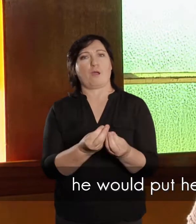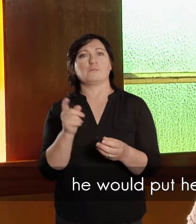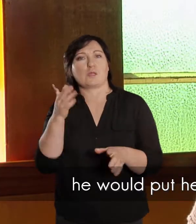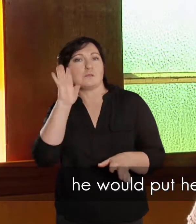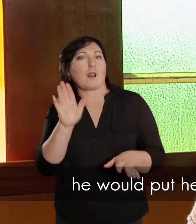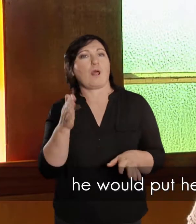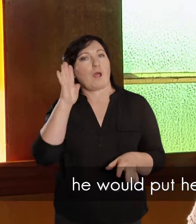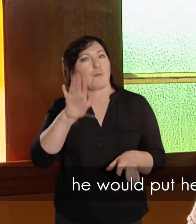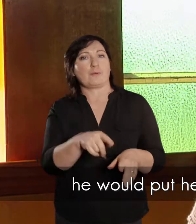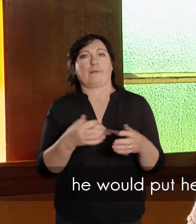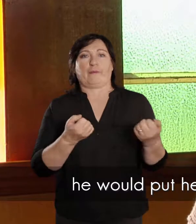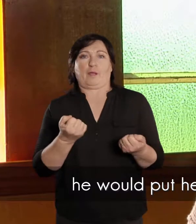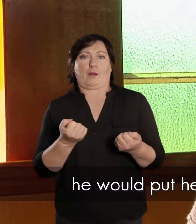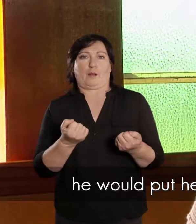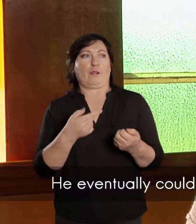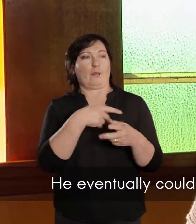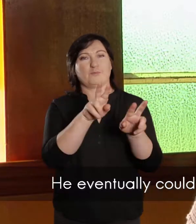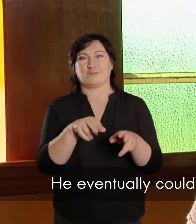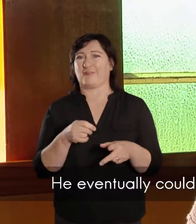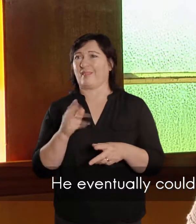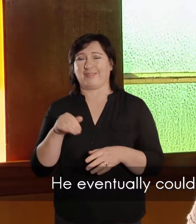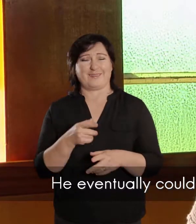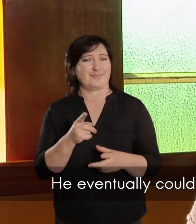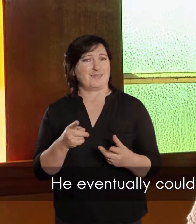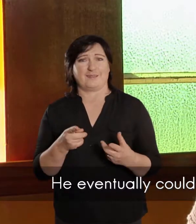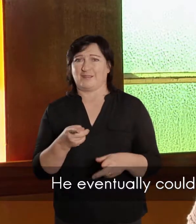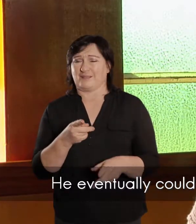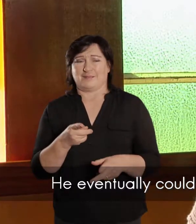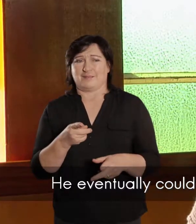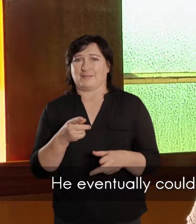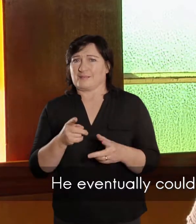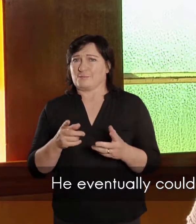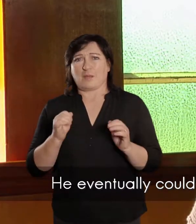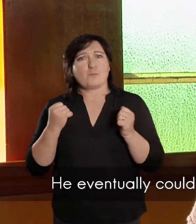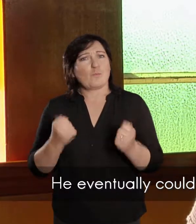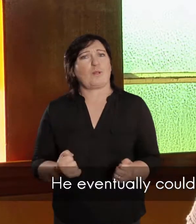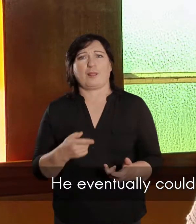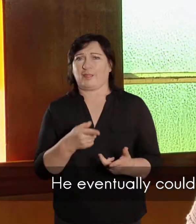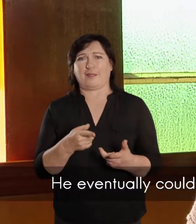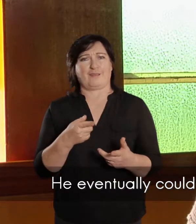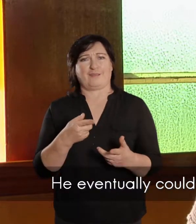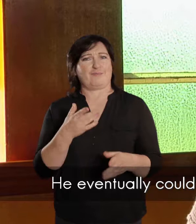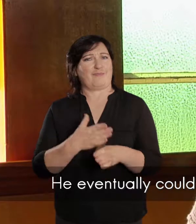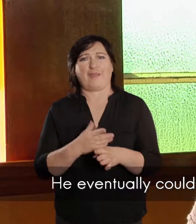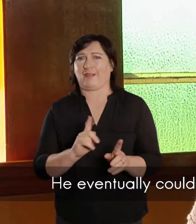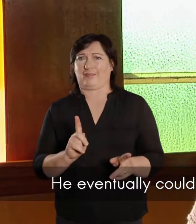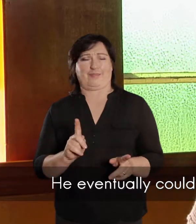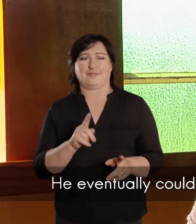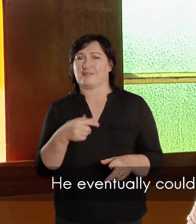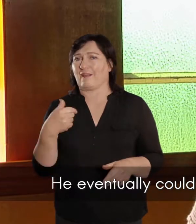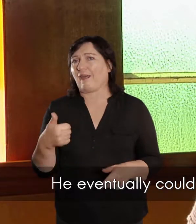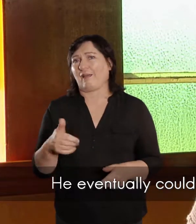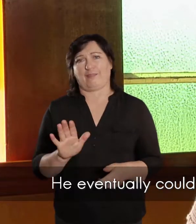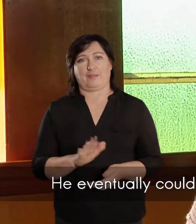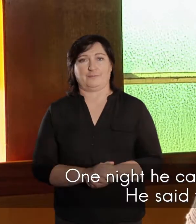en sy geslaap in die kar. En dit was later vir hom te veel, hy kon het nie meer aanteer, want dit is nie recht